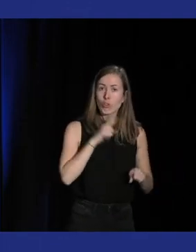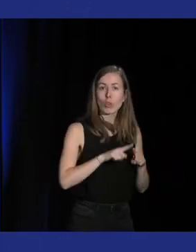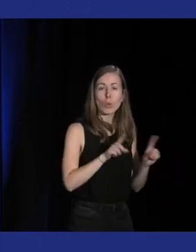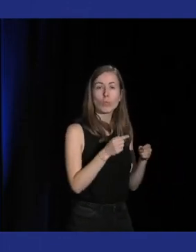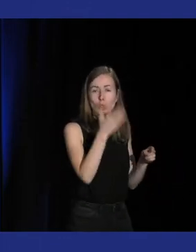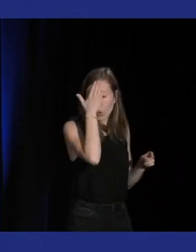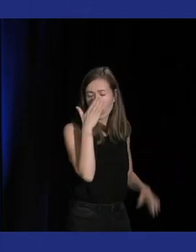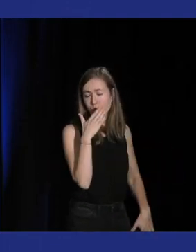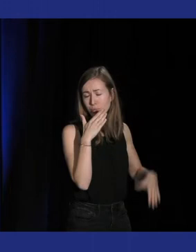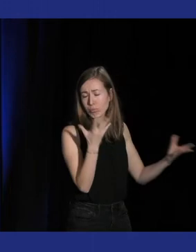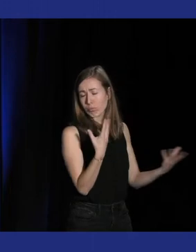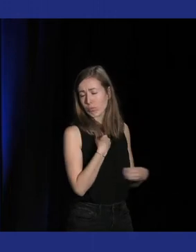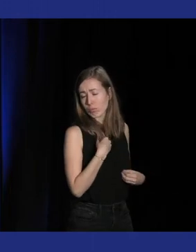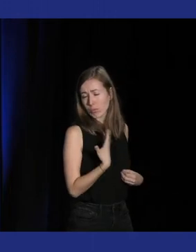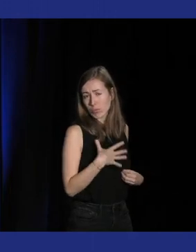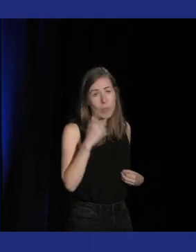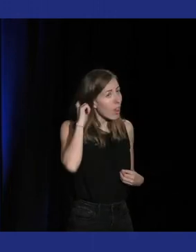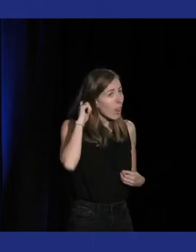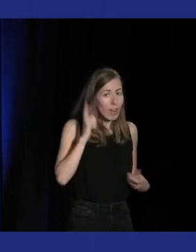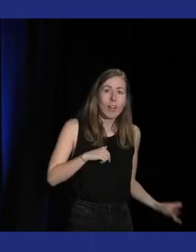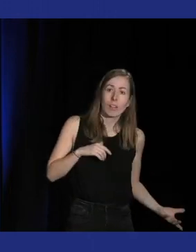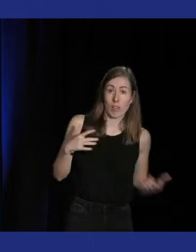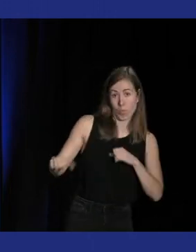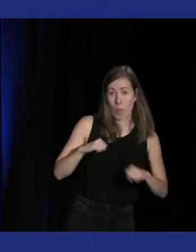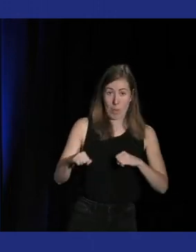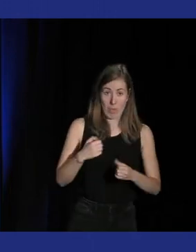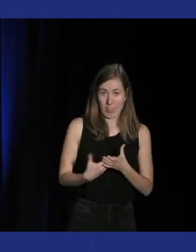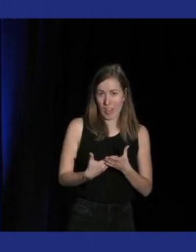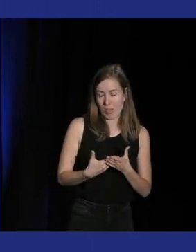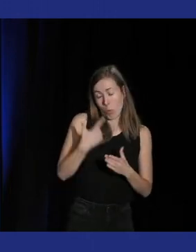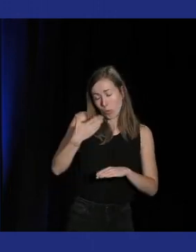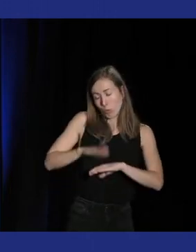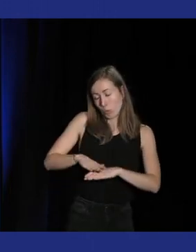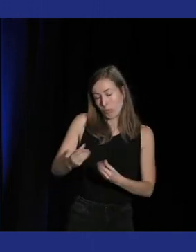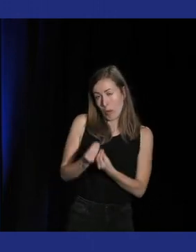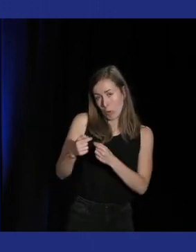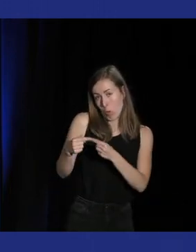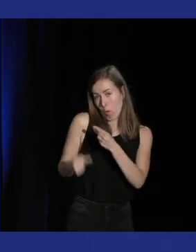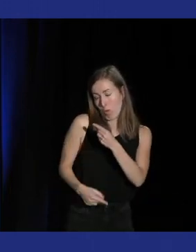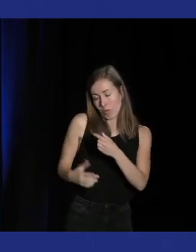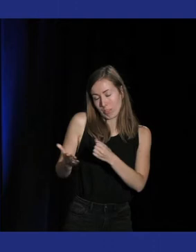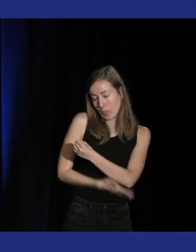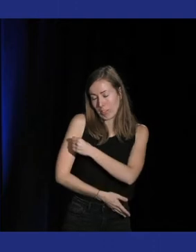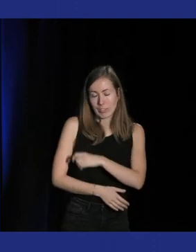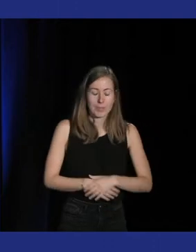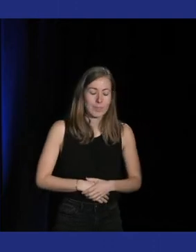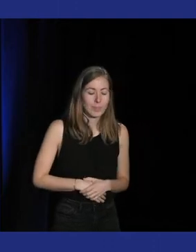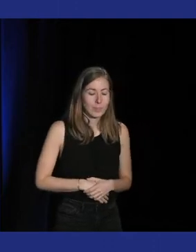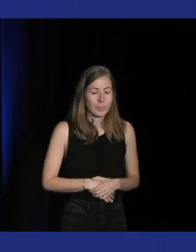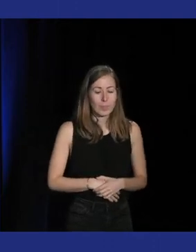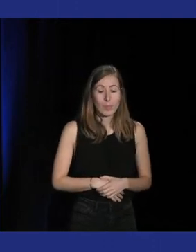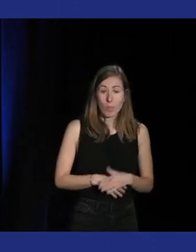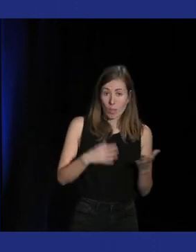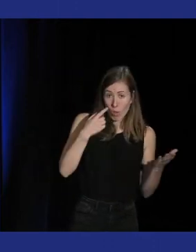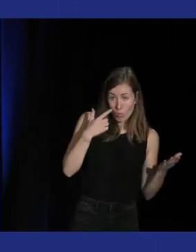le principe même du jeu à la base Et justement est-ce que pour vous cette logique de redécouverte et